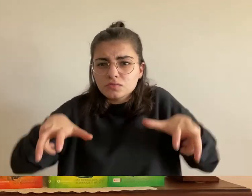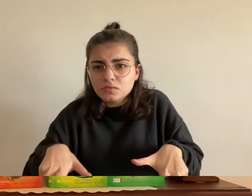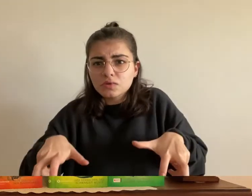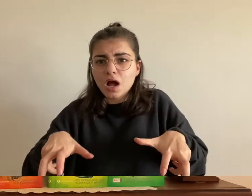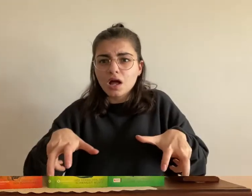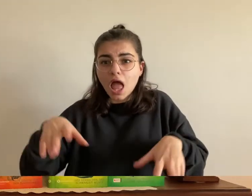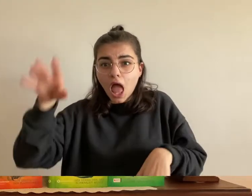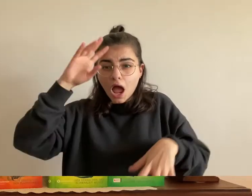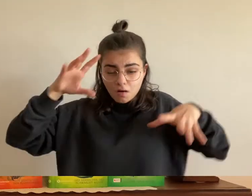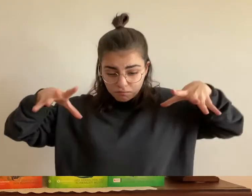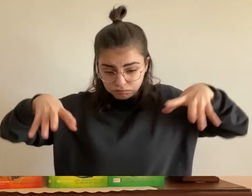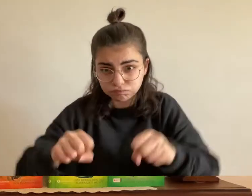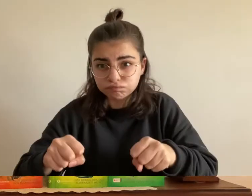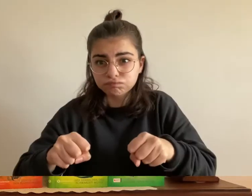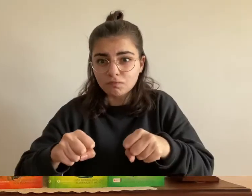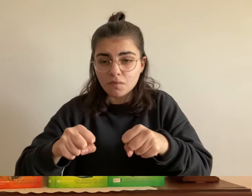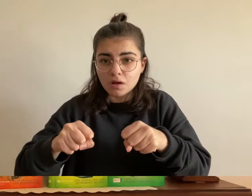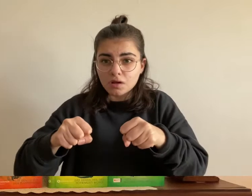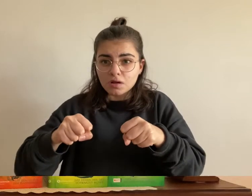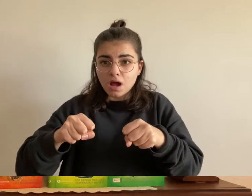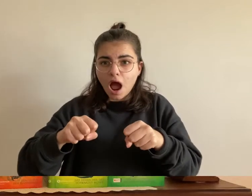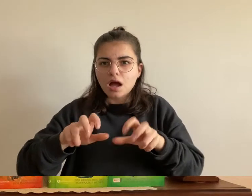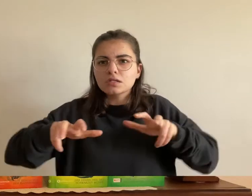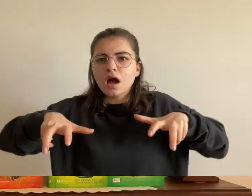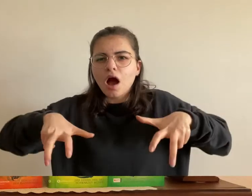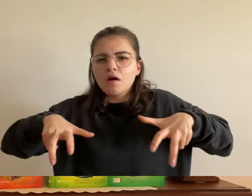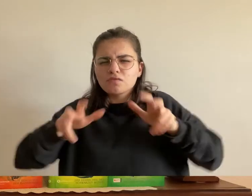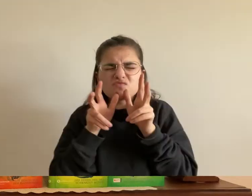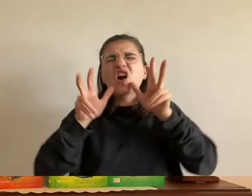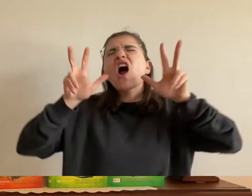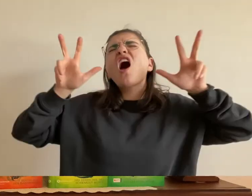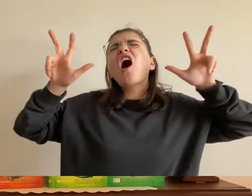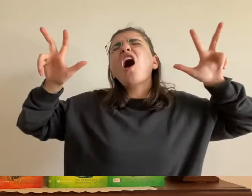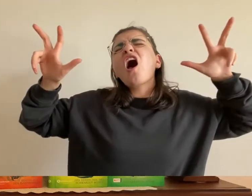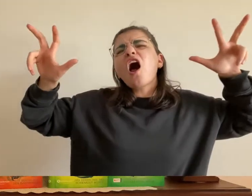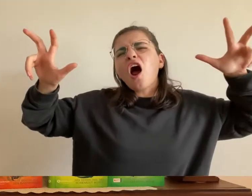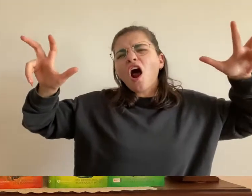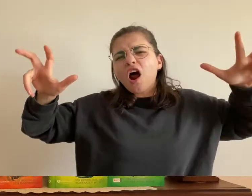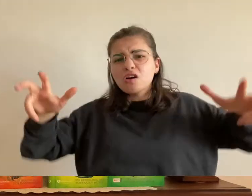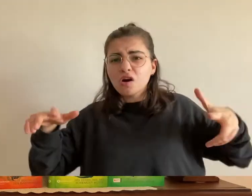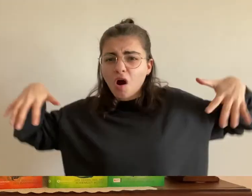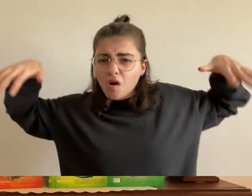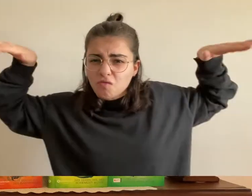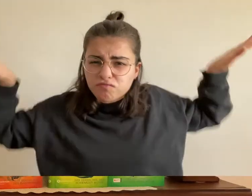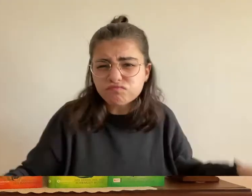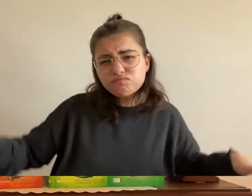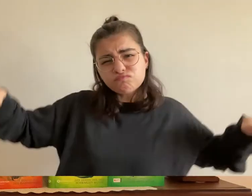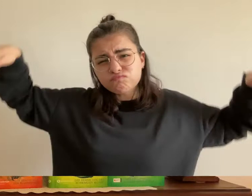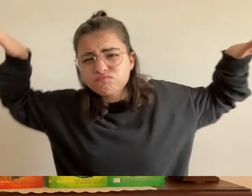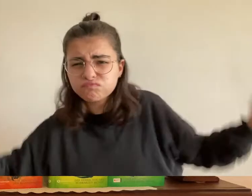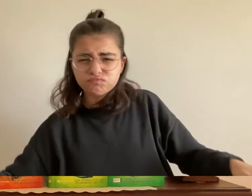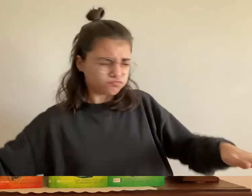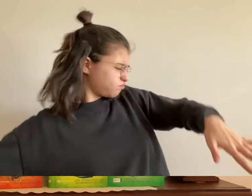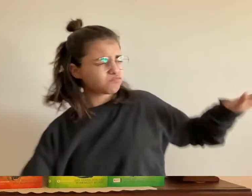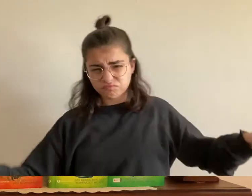den federn fest der greif stieß einen überraschten schrei aus und versuchte die unerwartete last abzuwerfen